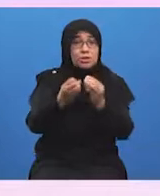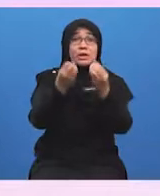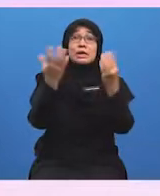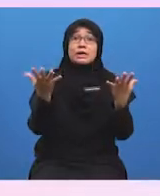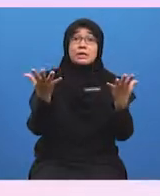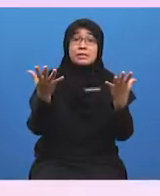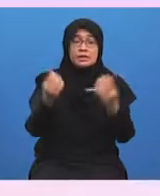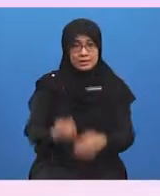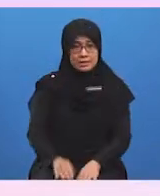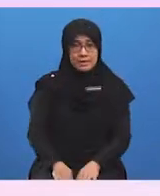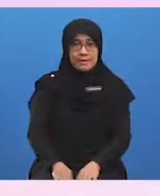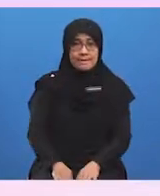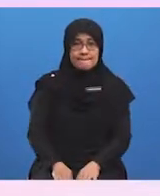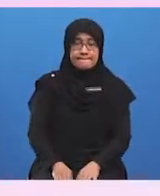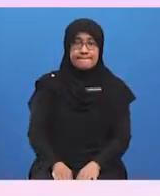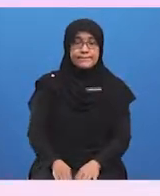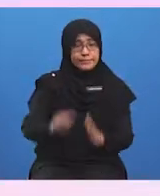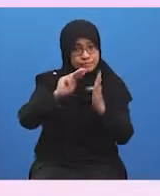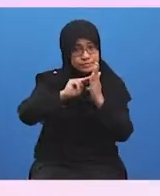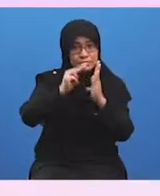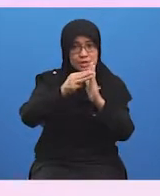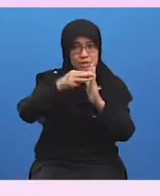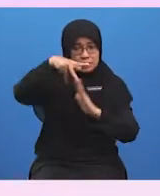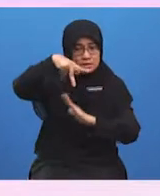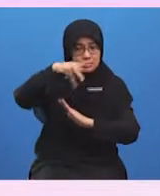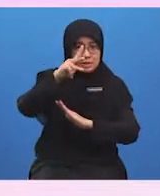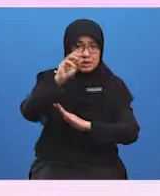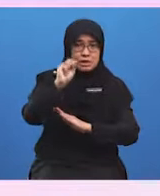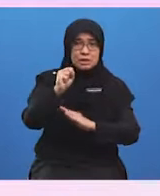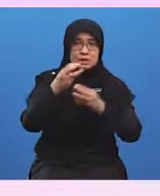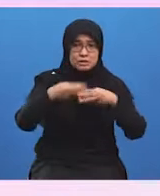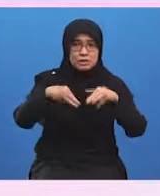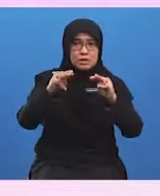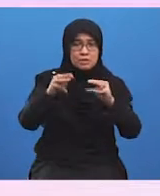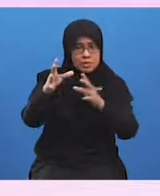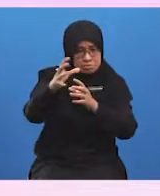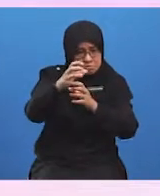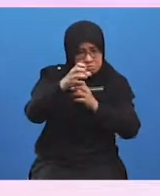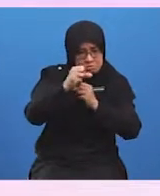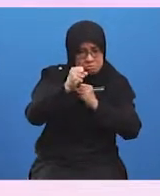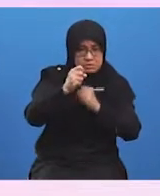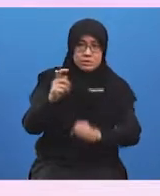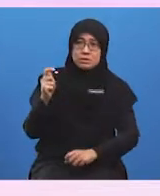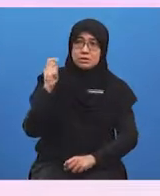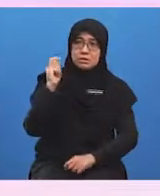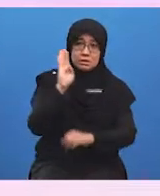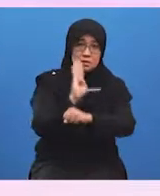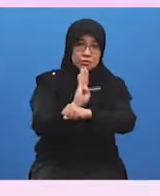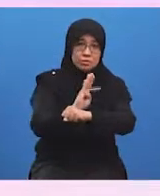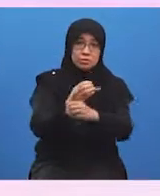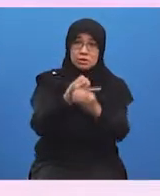Ini bermaksud, PKS mampu menyerap tenaga buruk yang banyak